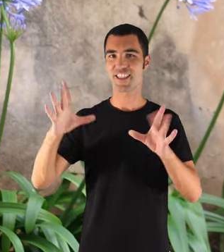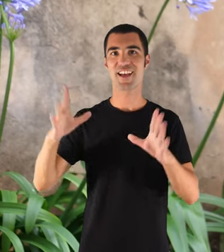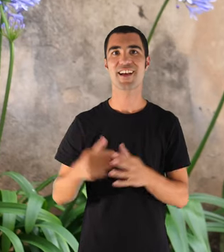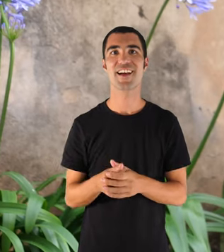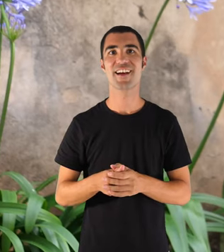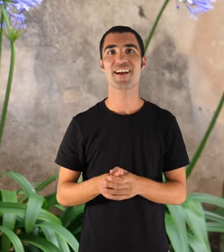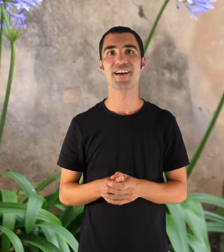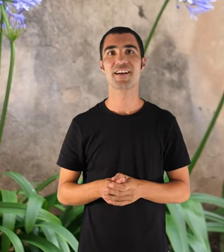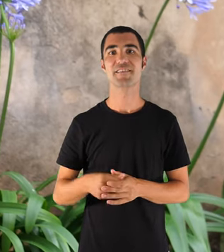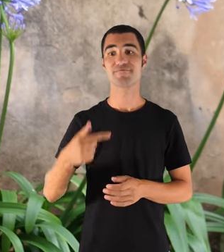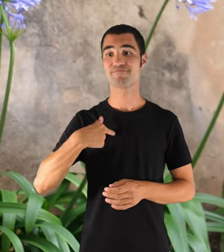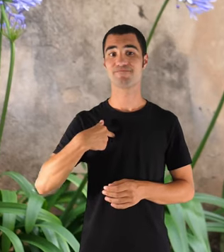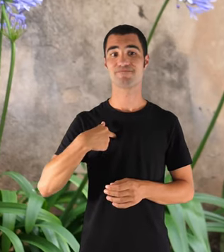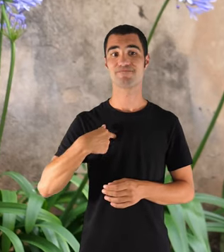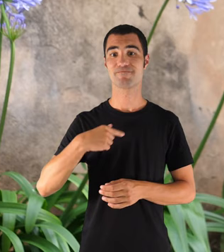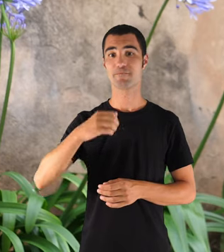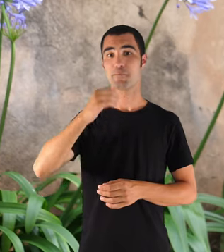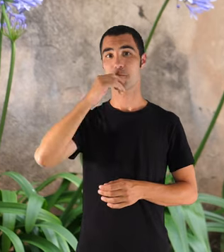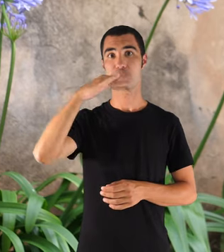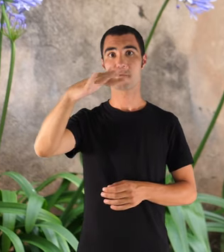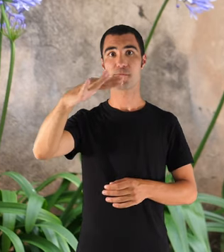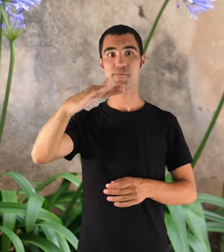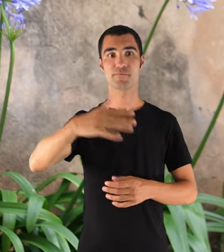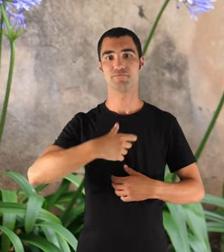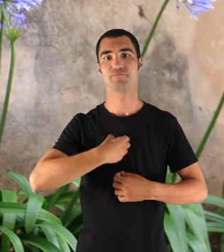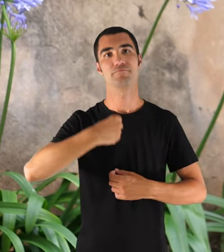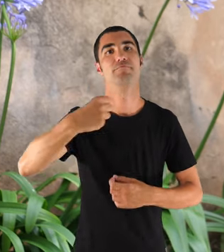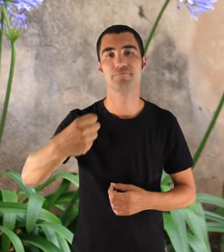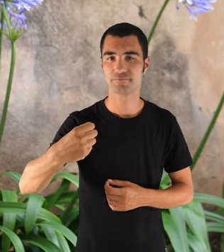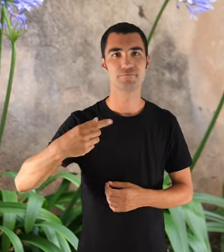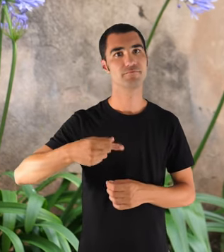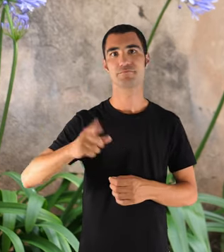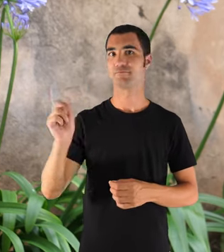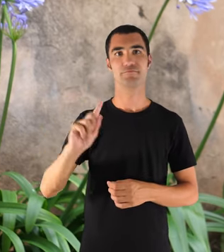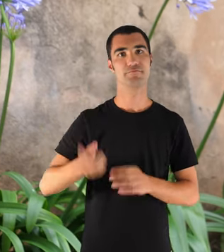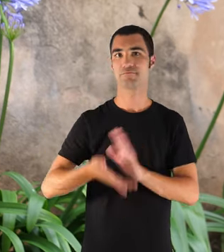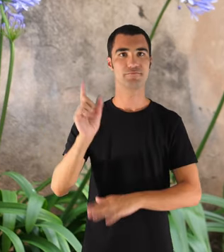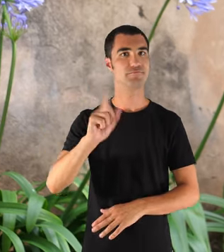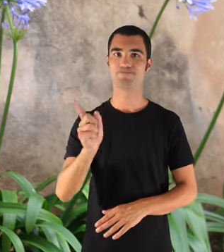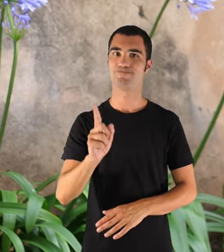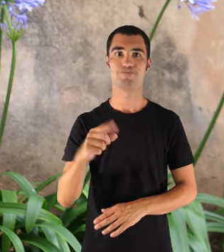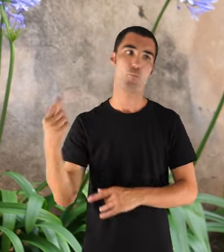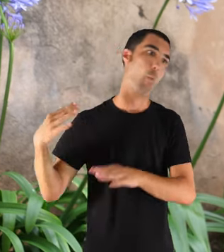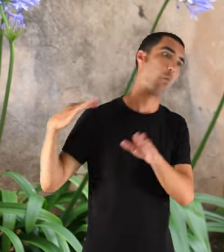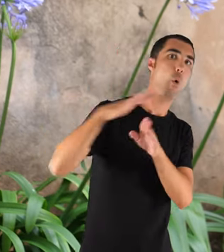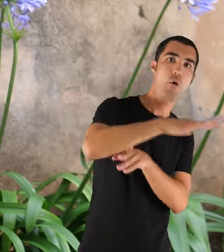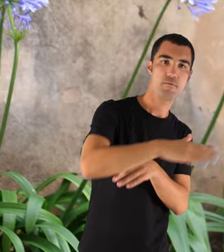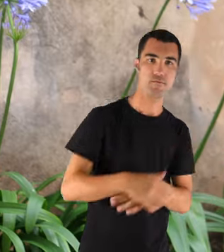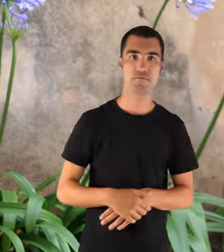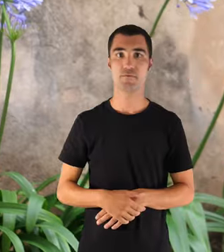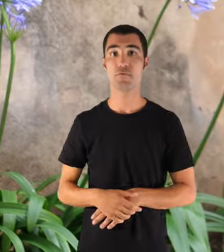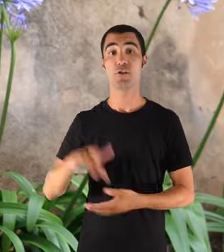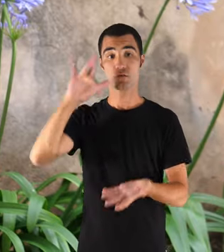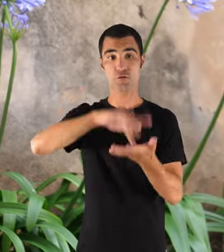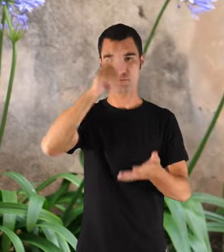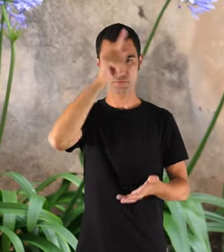Els marinos no m'atraen, perquè llavors hi havia una marinada. I, sin embargo, a les